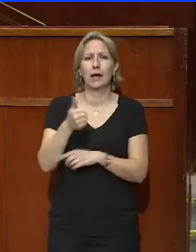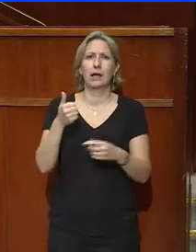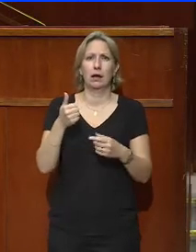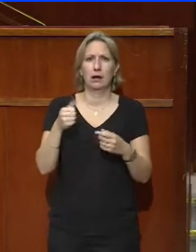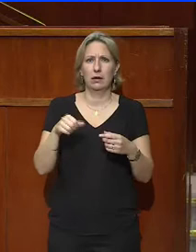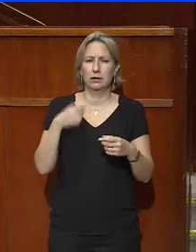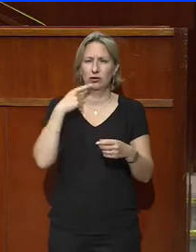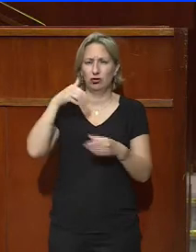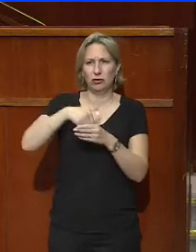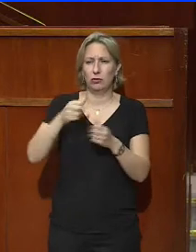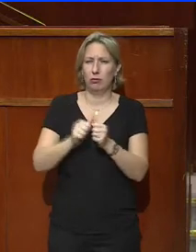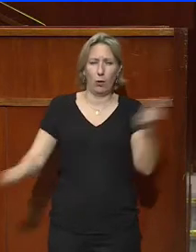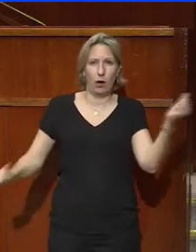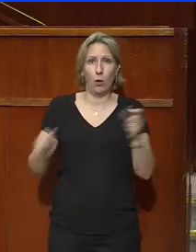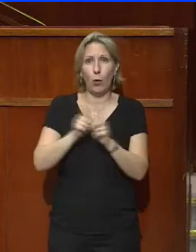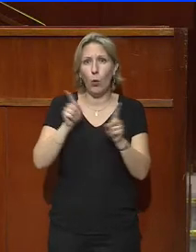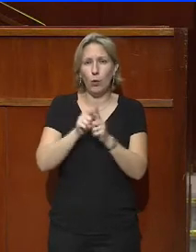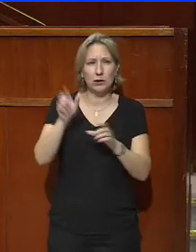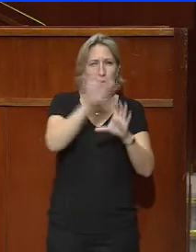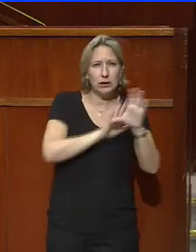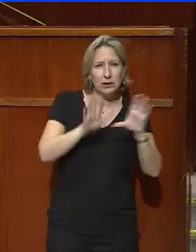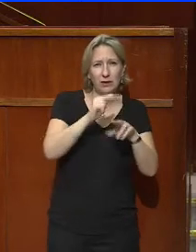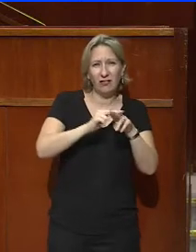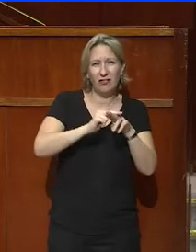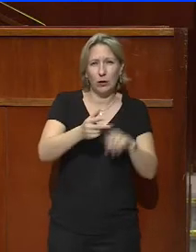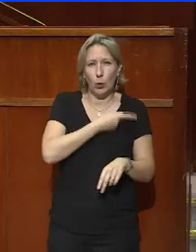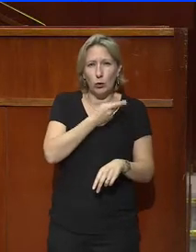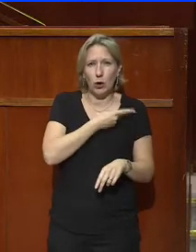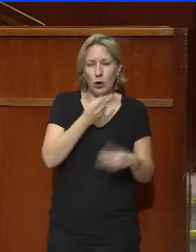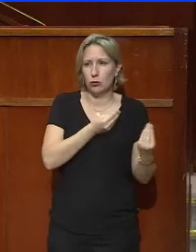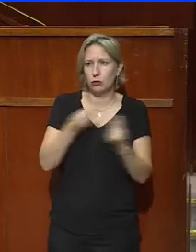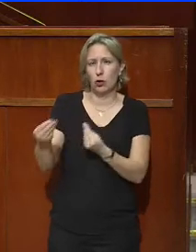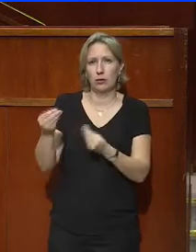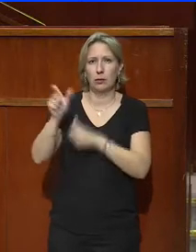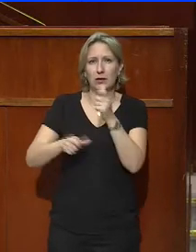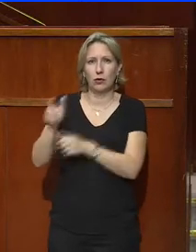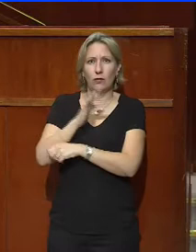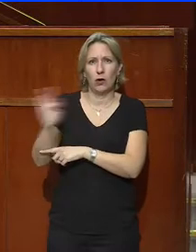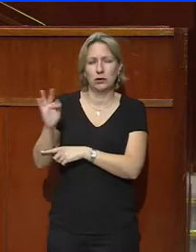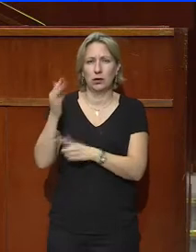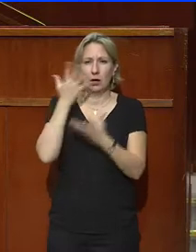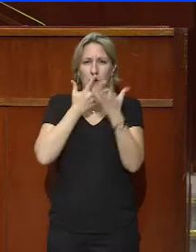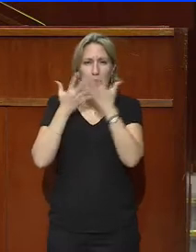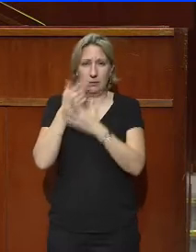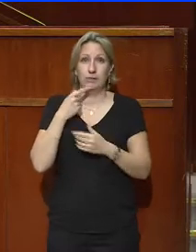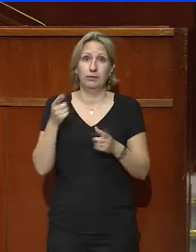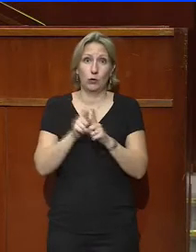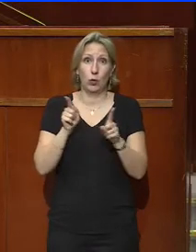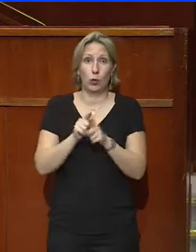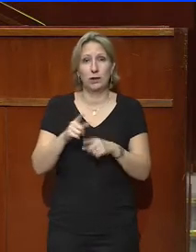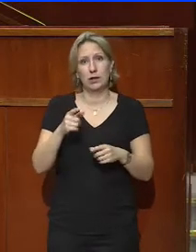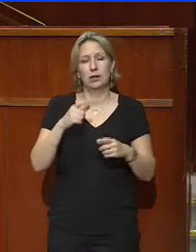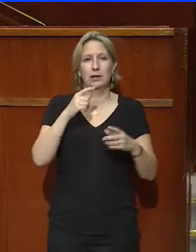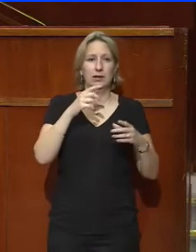qui ne font qu'élargir encore le fossé entre les Français. Vous aimeriez faire se parler la planète éducation et la